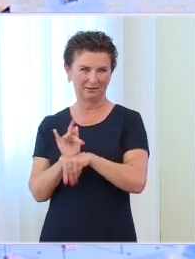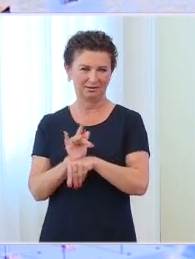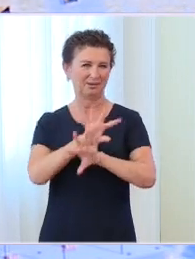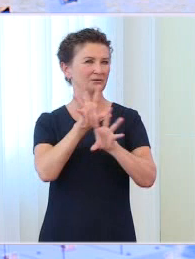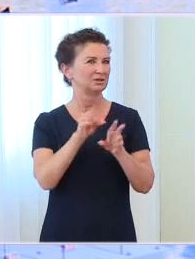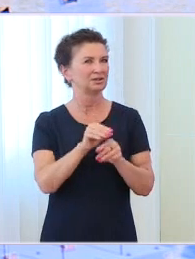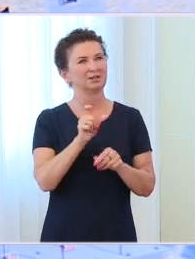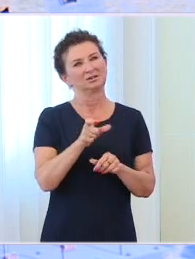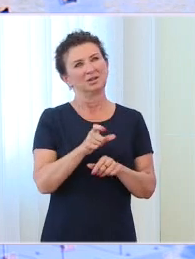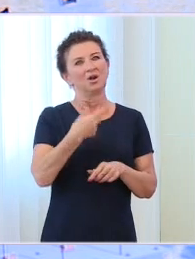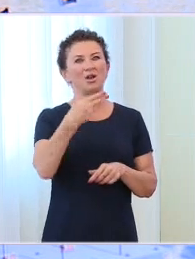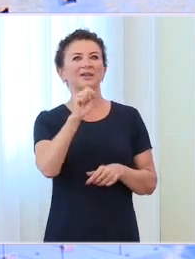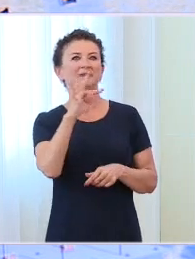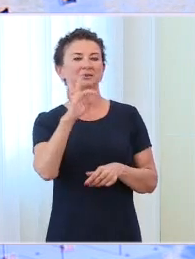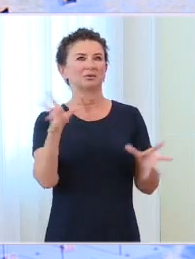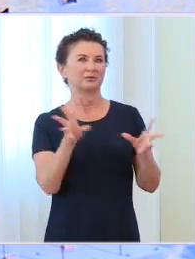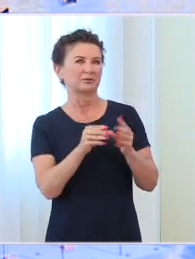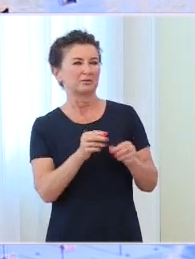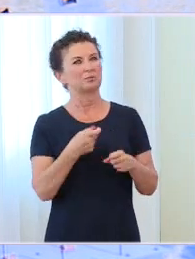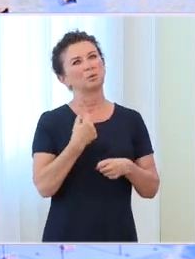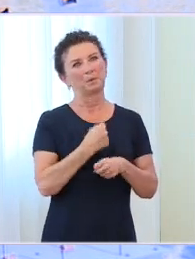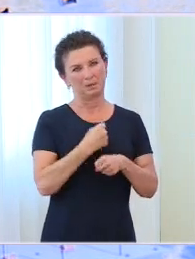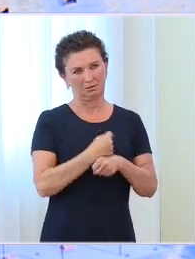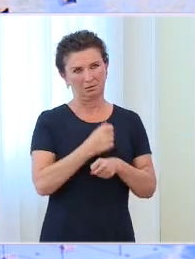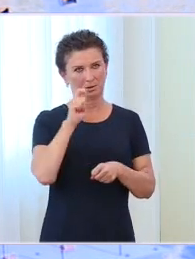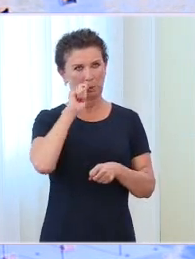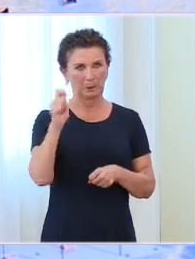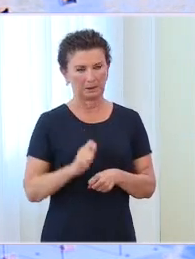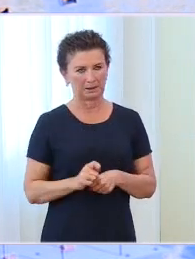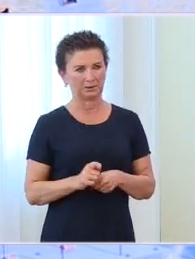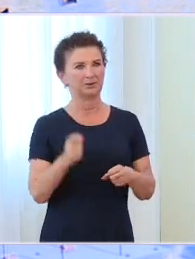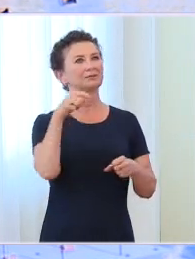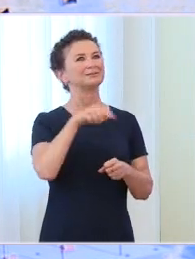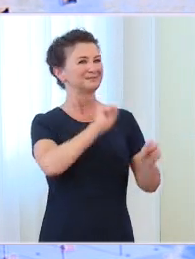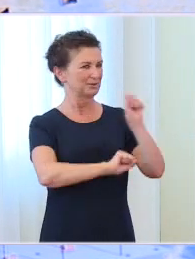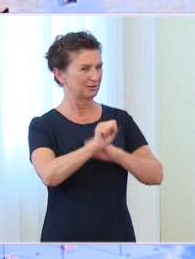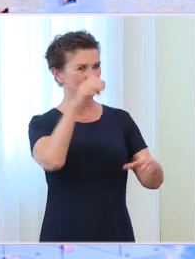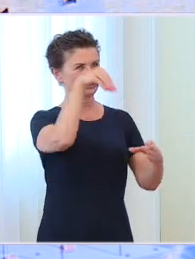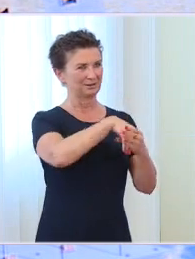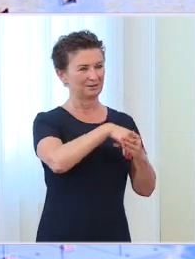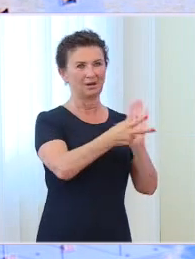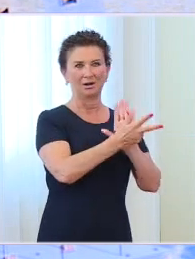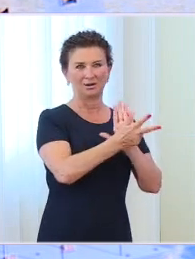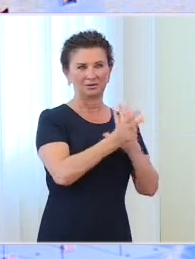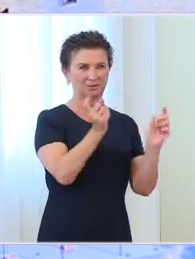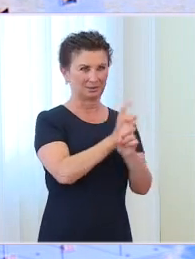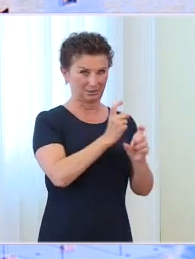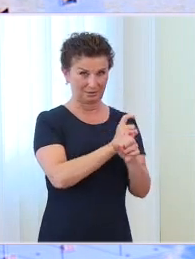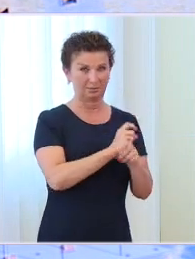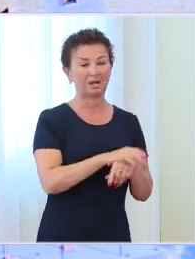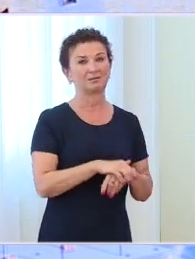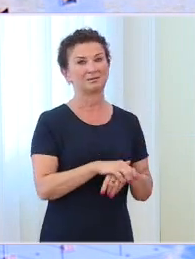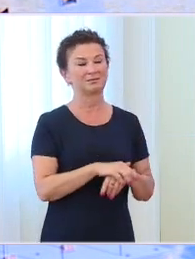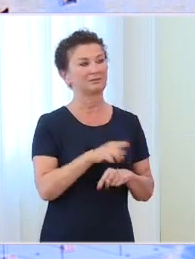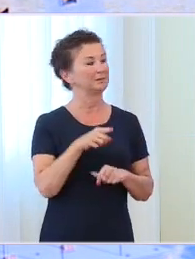18 państw w tych ćwiczeniach uczestniczy. Są tam polscy żołnierze od lat ćwiczący pod Lwowem na